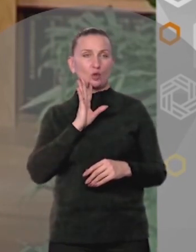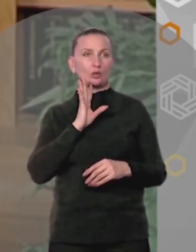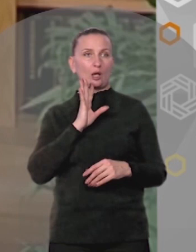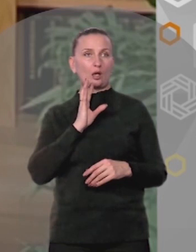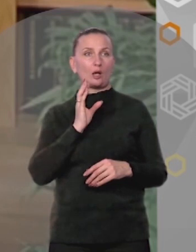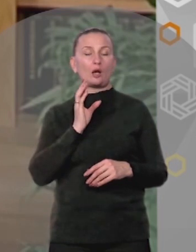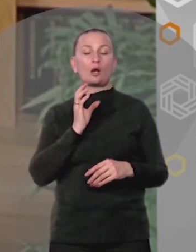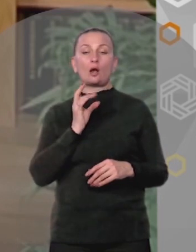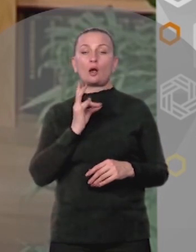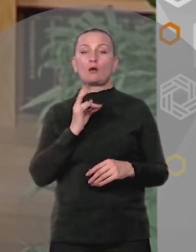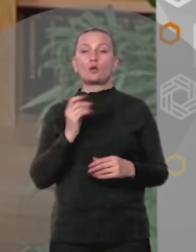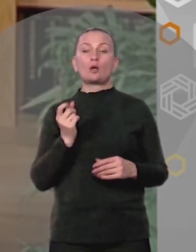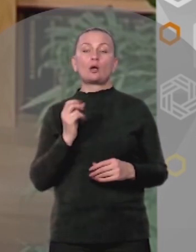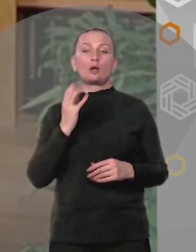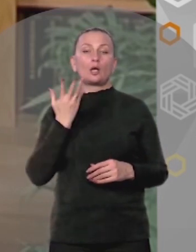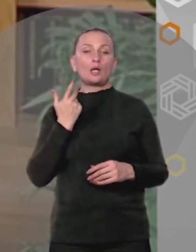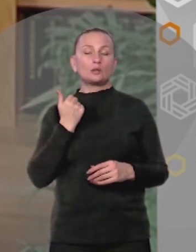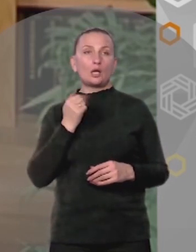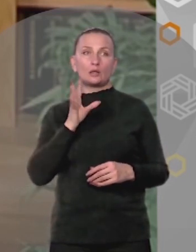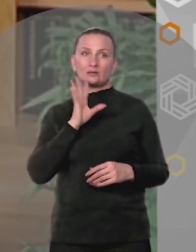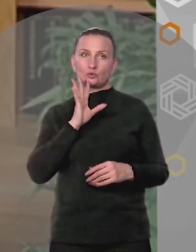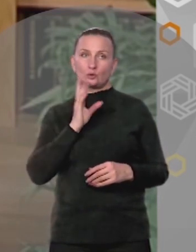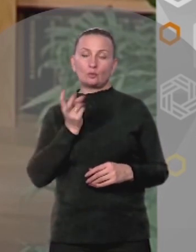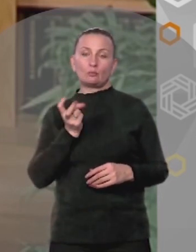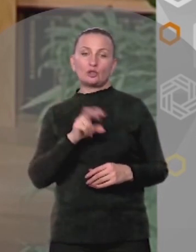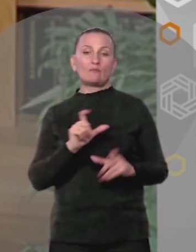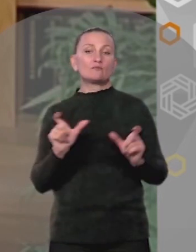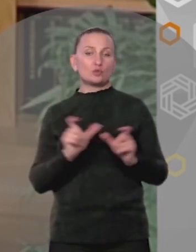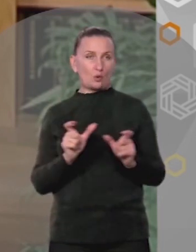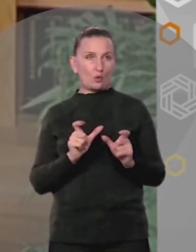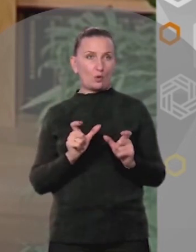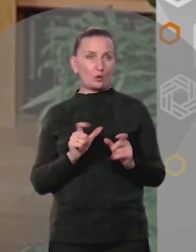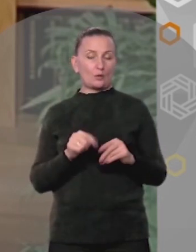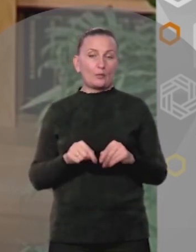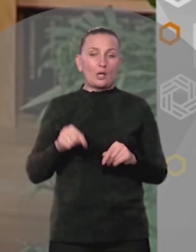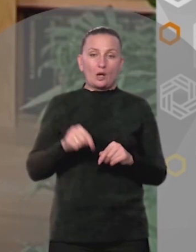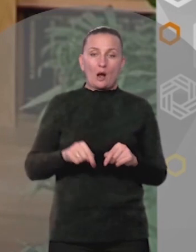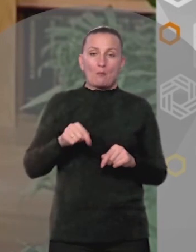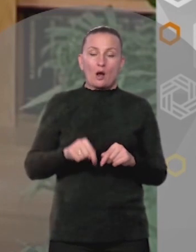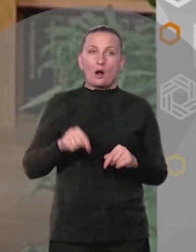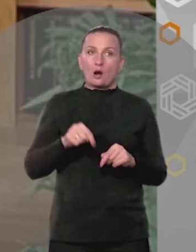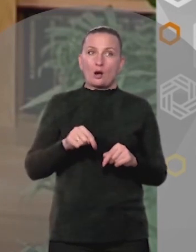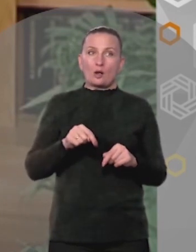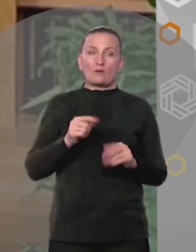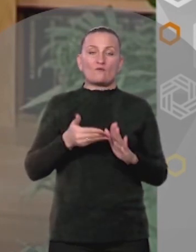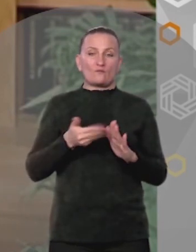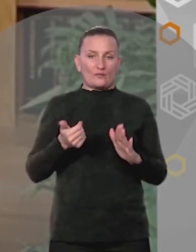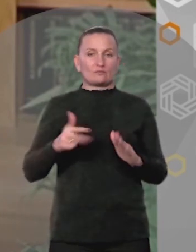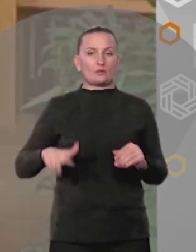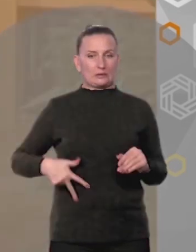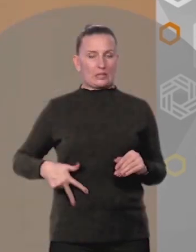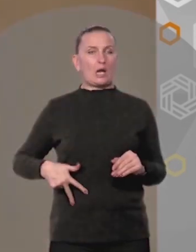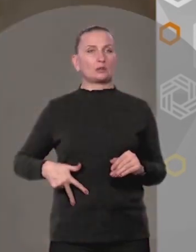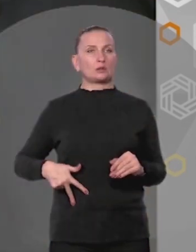И вот когда смешная девчонка Вновь появилась в школе Слегка прихрамывая Ее тут же вызвал